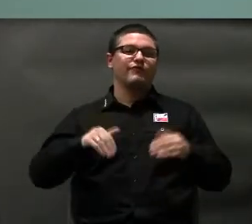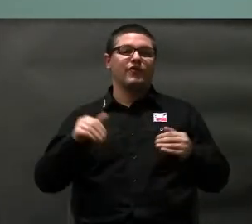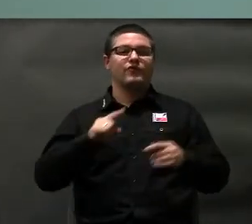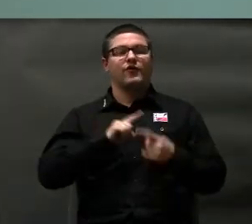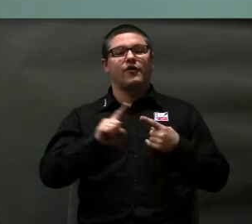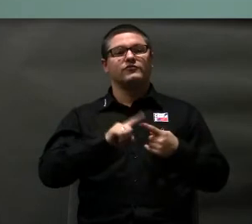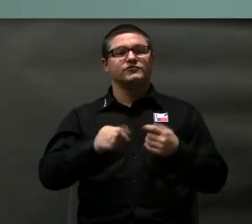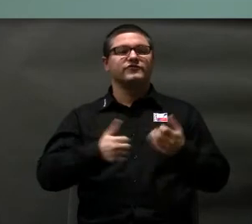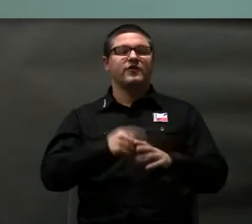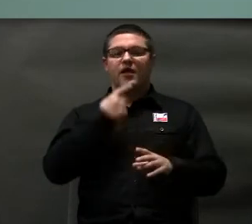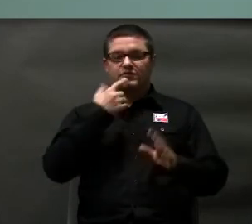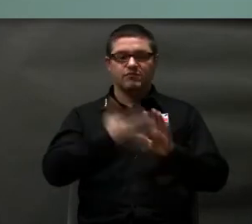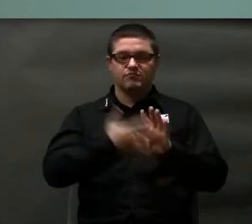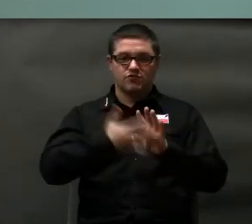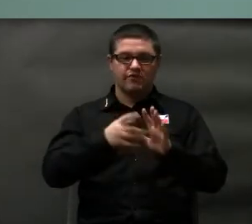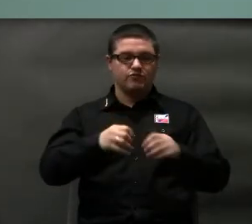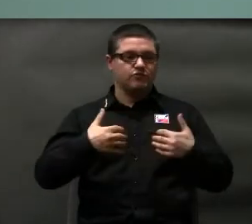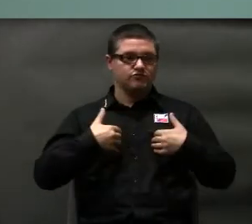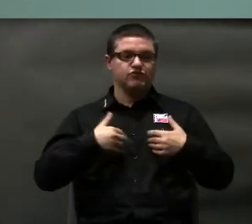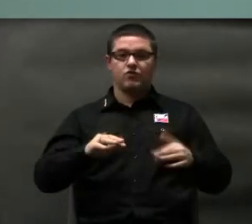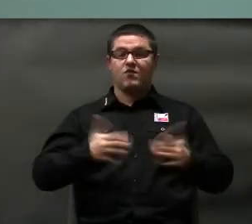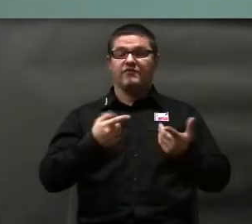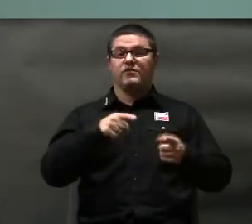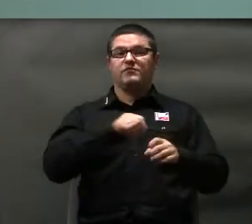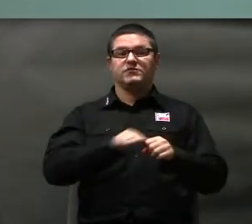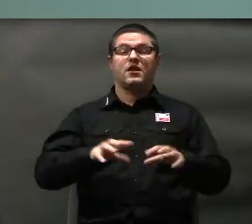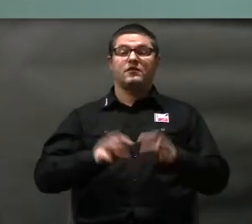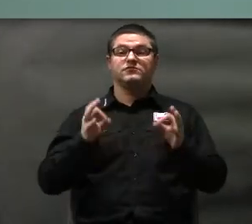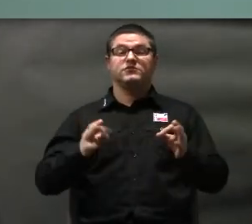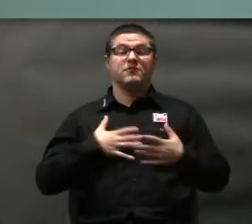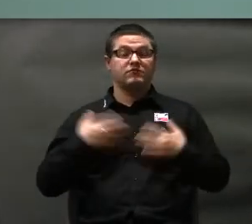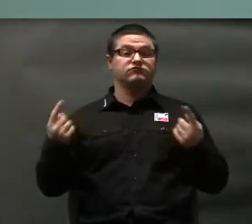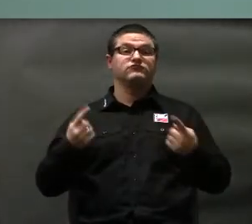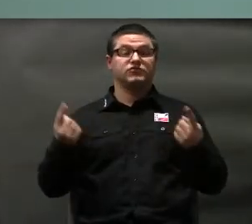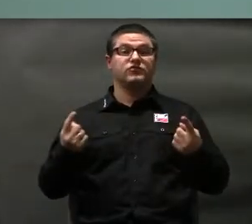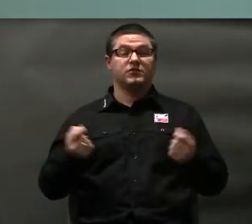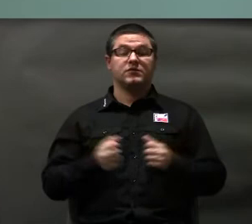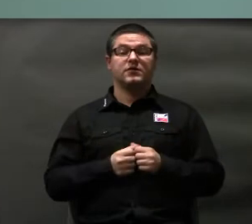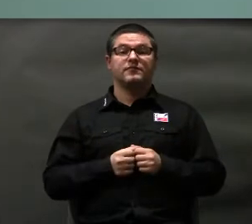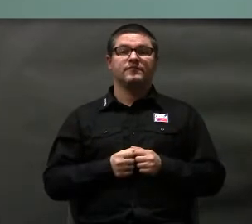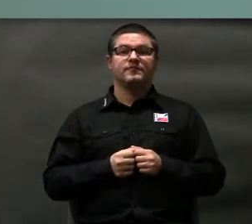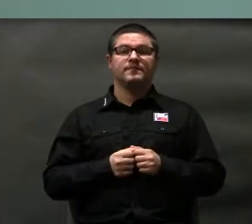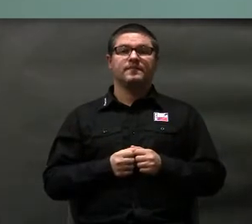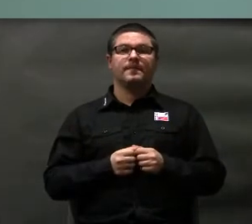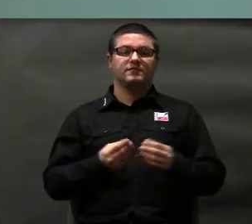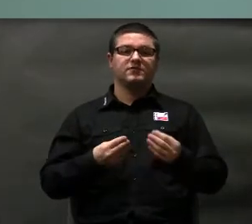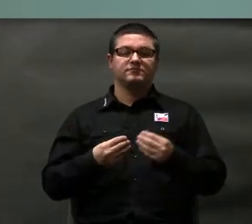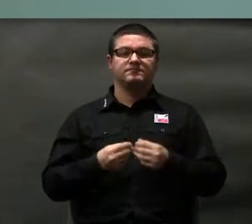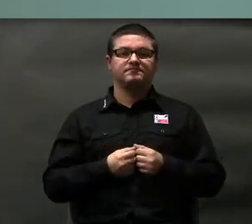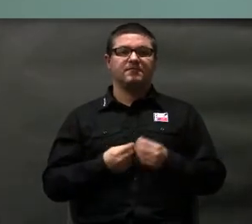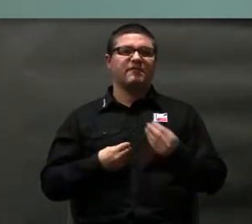dzieciaki funkcjonować w języku migowym. Natomiast ponieważ dzisiaj mamy taką sytuację, że więcej